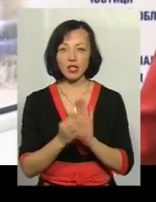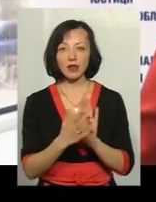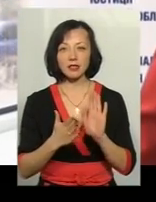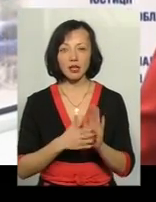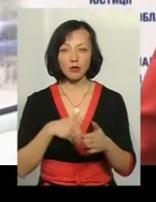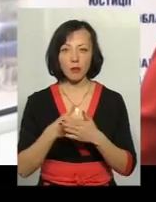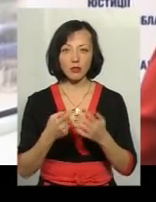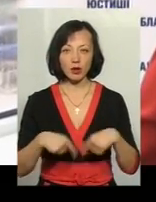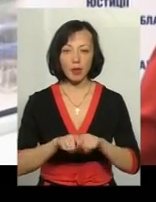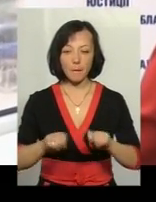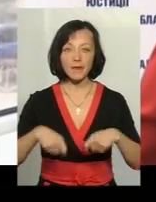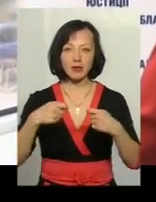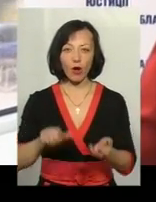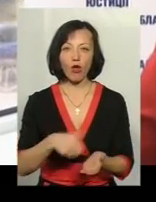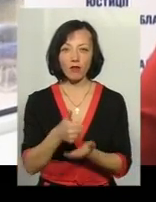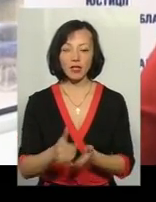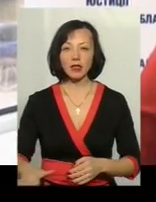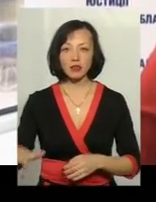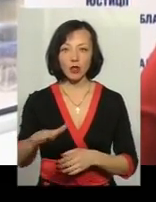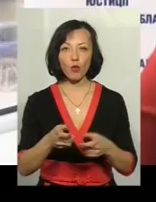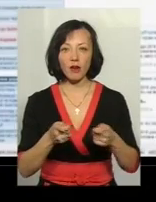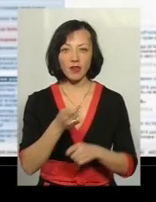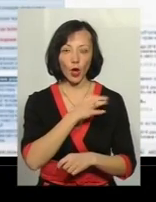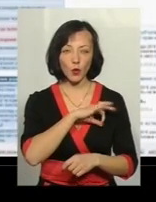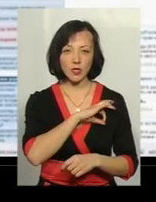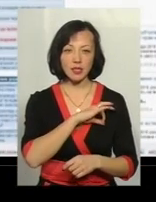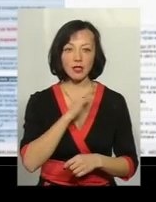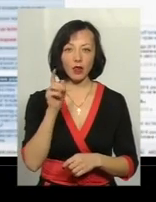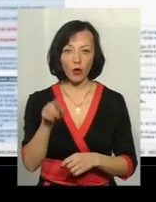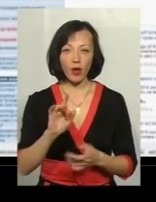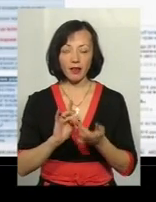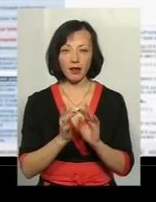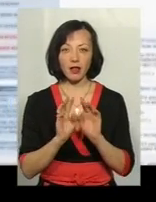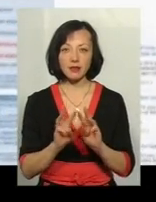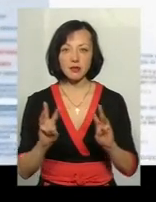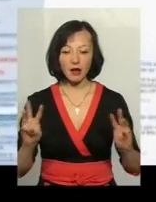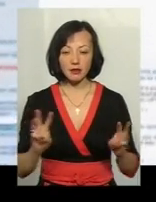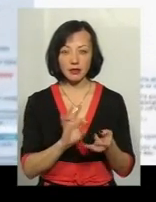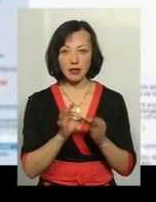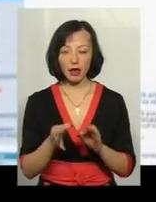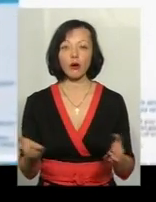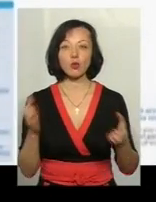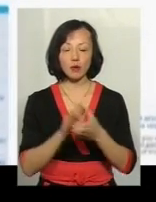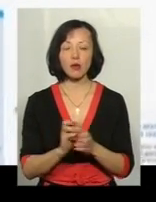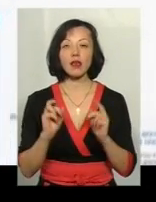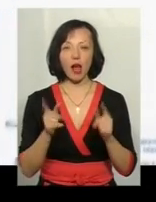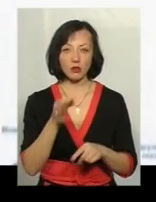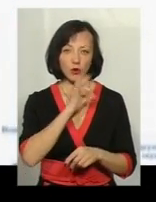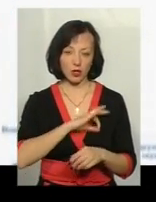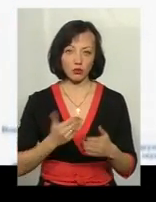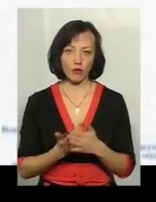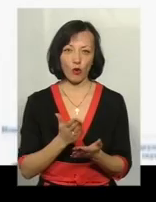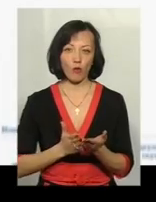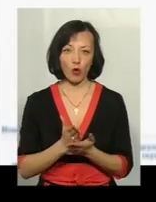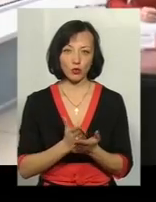об'єднань передали виключно в ГТУ. На його інтернет-сайті можна детально ознайомитися, як скористатися новою